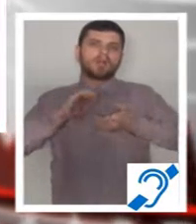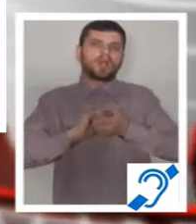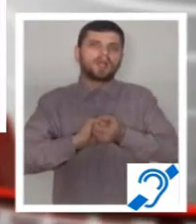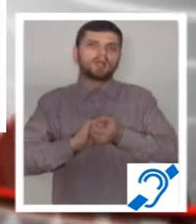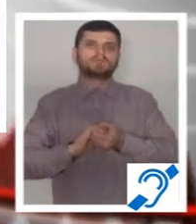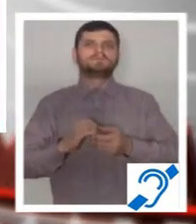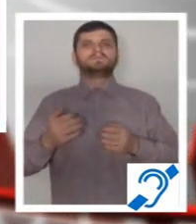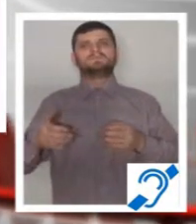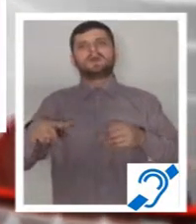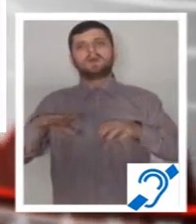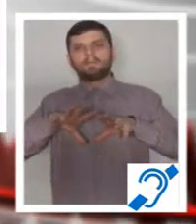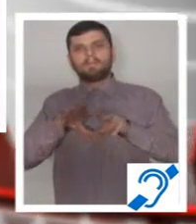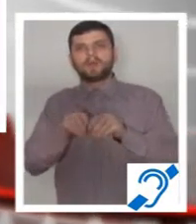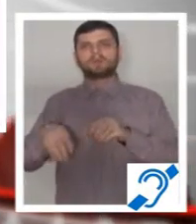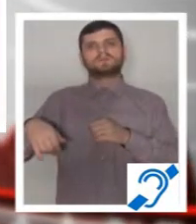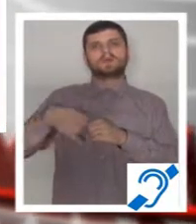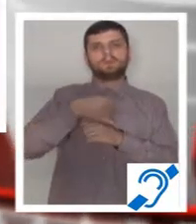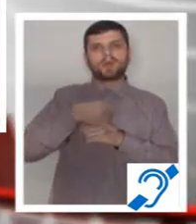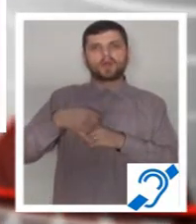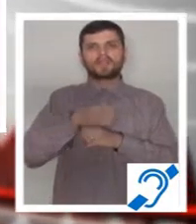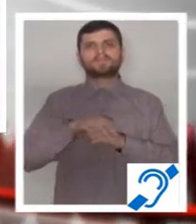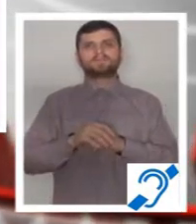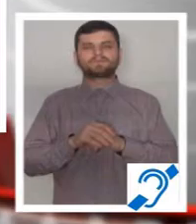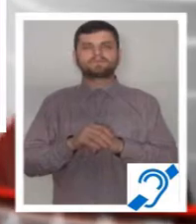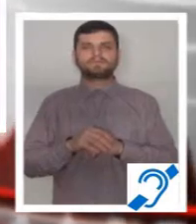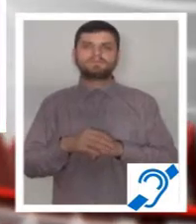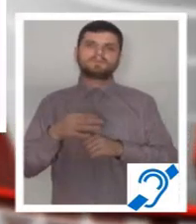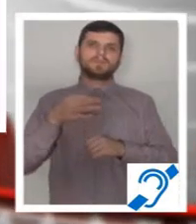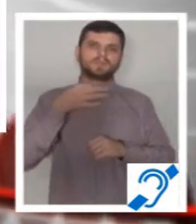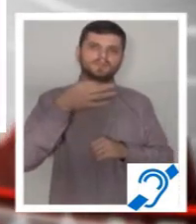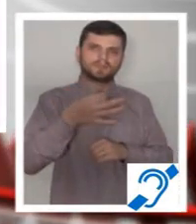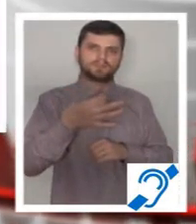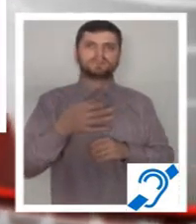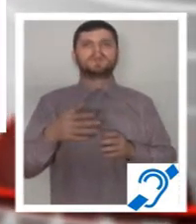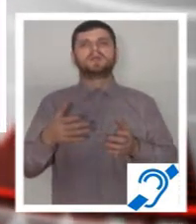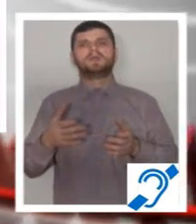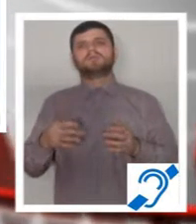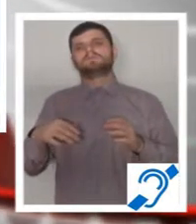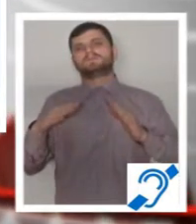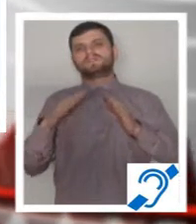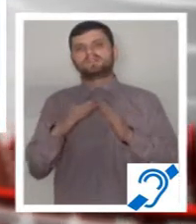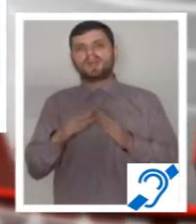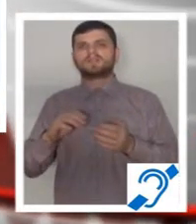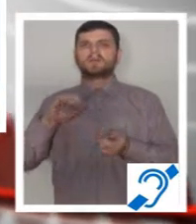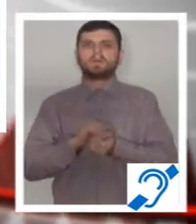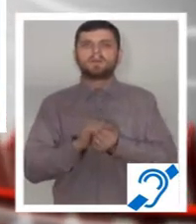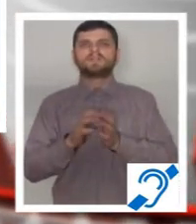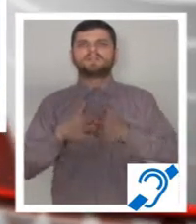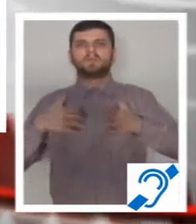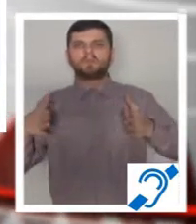Aref. Valea Superioară a Argeșului insumează 58.661 de hectare și o populație de 22